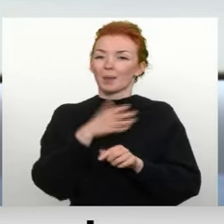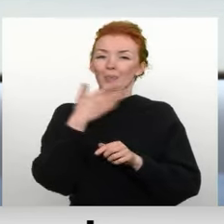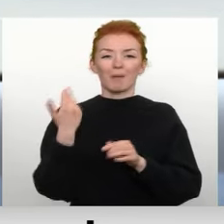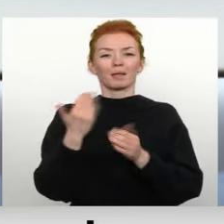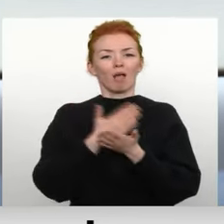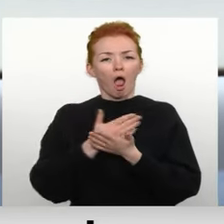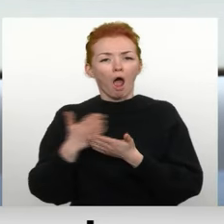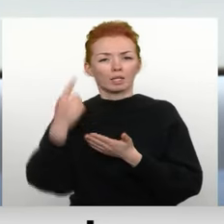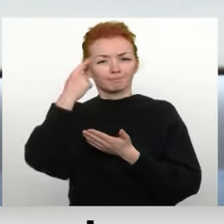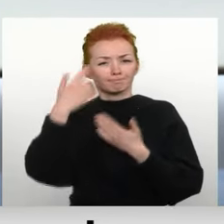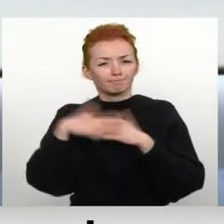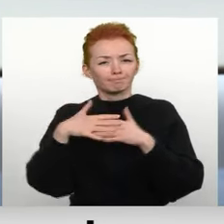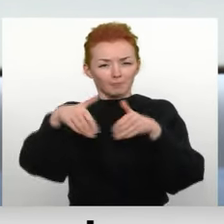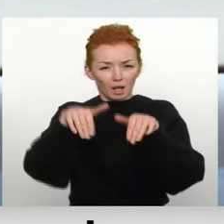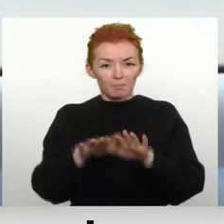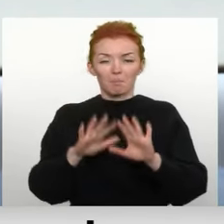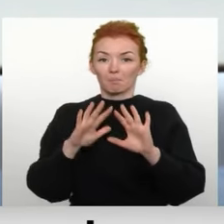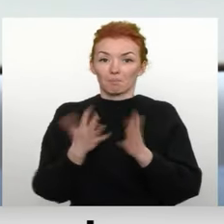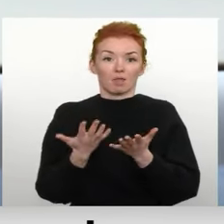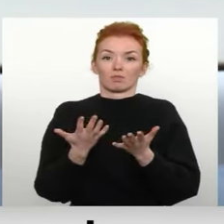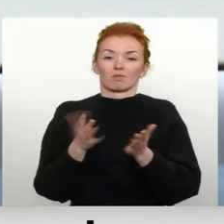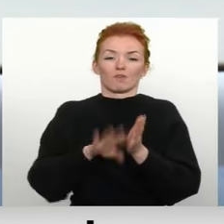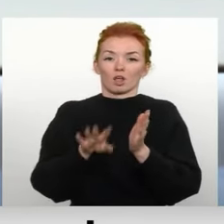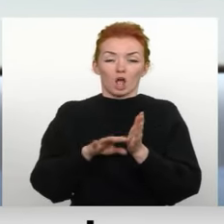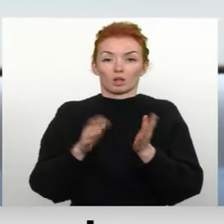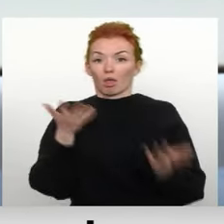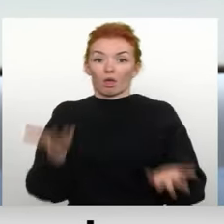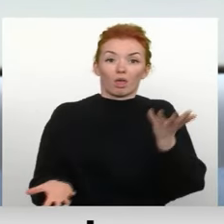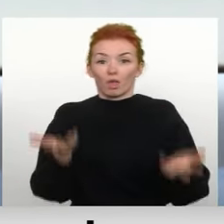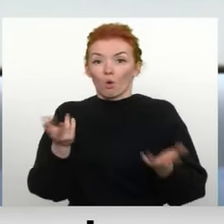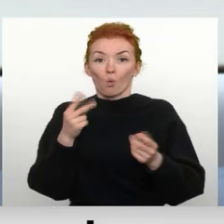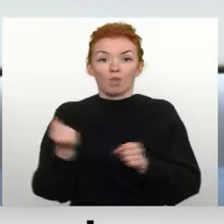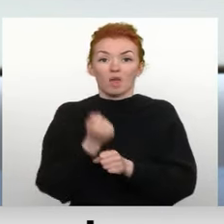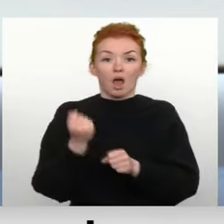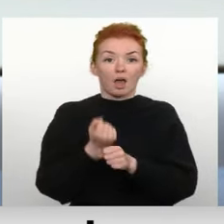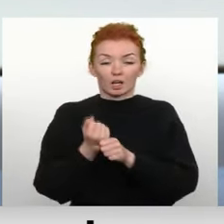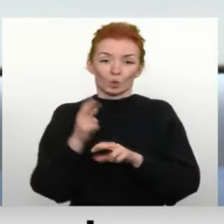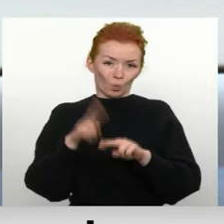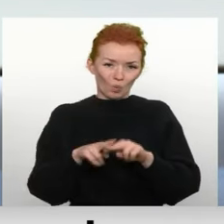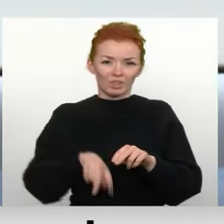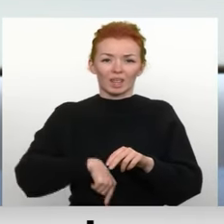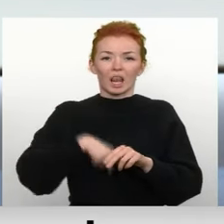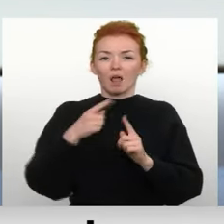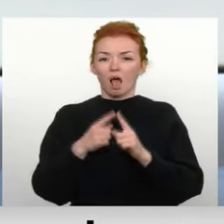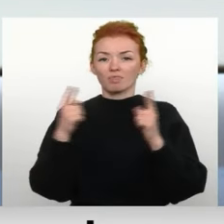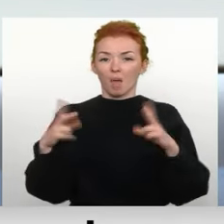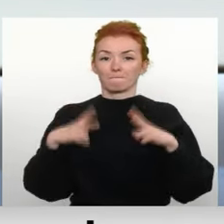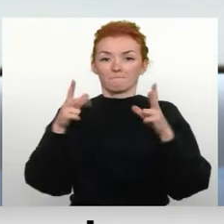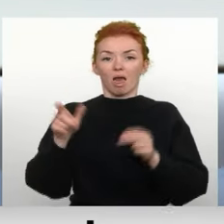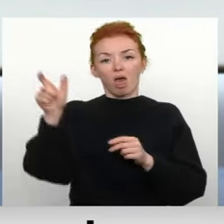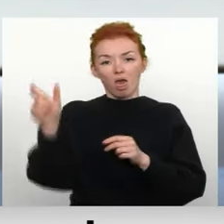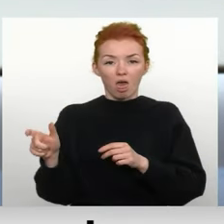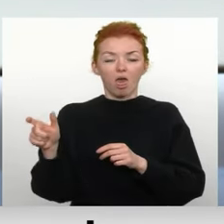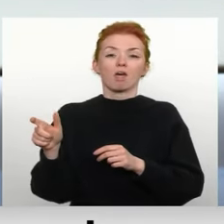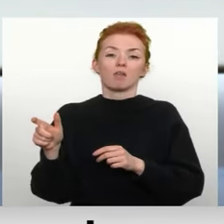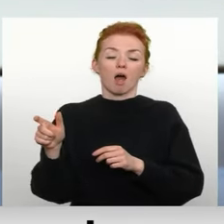pārdomāts lēmums, bet lielā mērā nesaprotot, ko darīt ar šo novadu. Savā ziņā arī ilgadējā Garkalnes mēra Mārtiņa